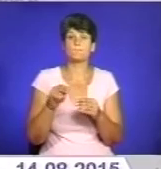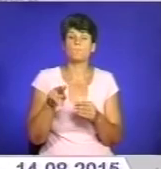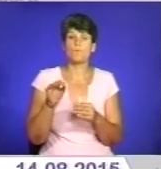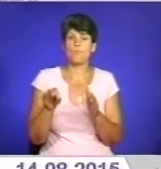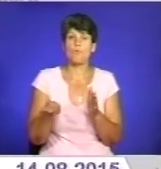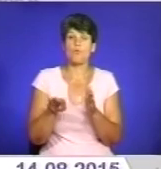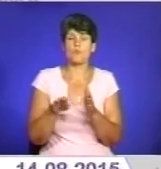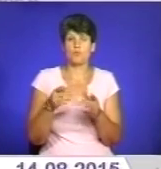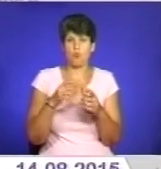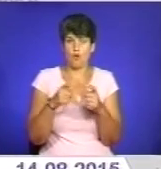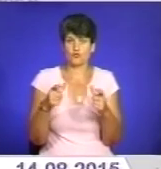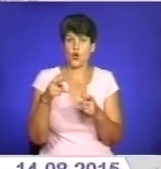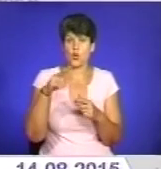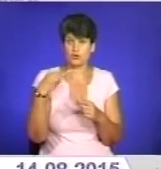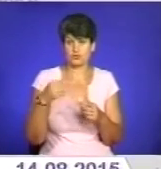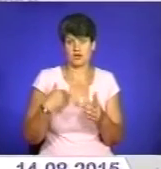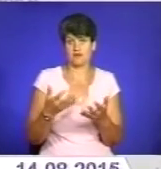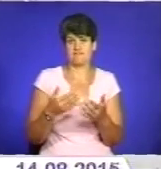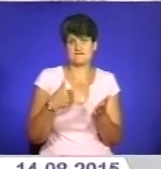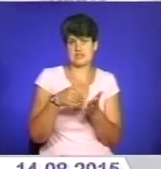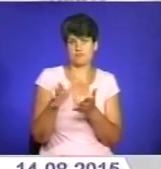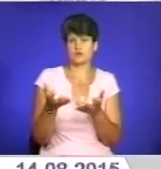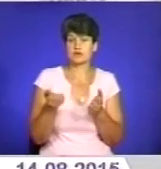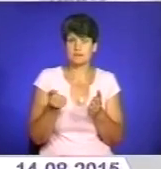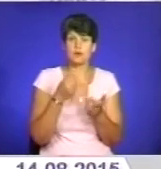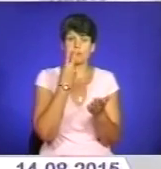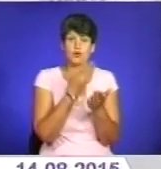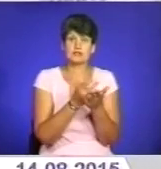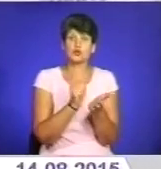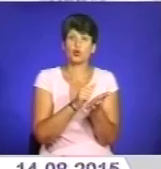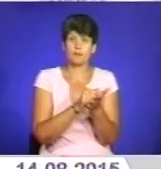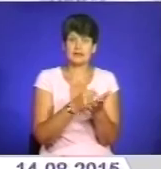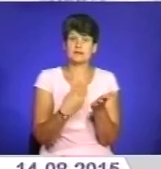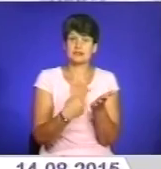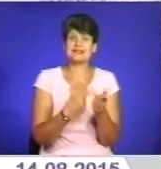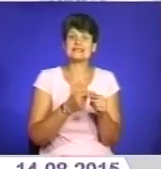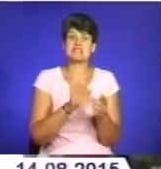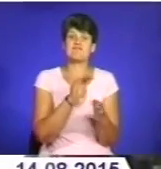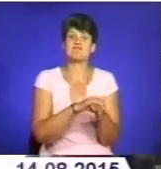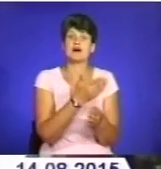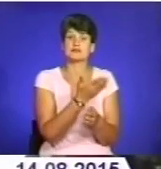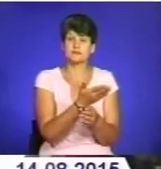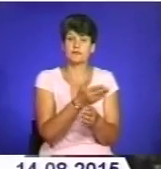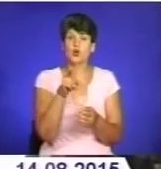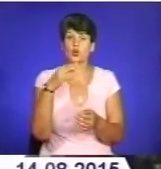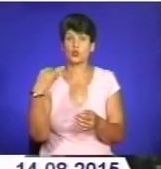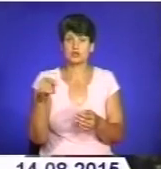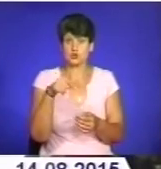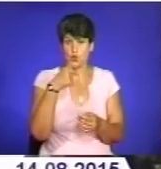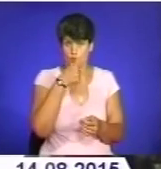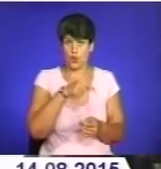тоді він відмовився її отримувати. Демонструють документ, який підтверджує цей факт. В лютому цього